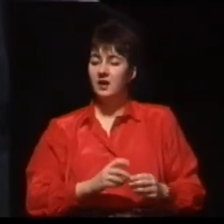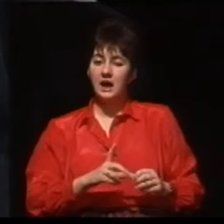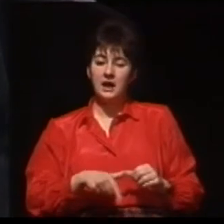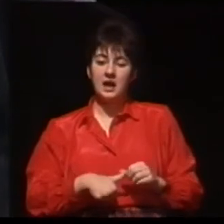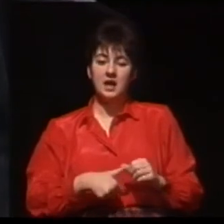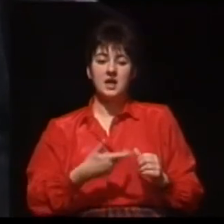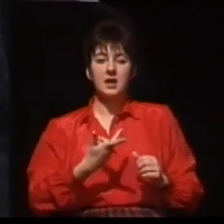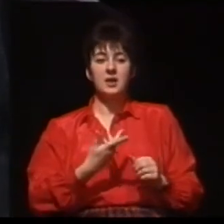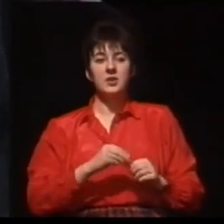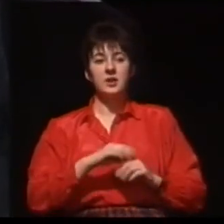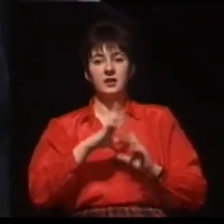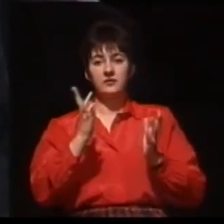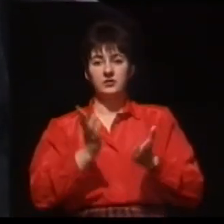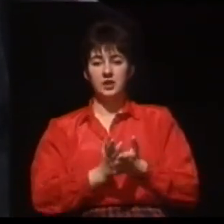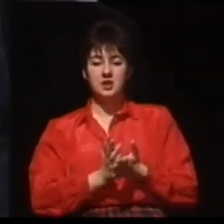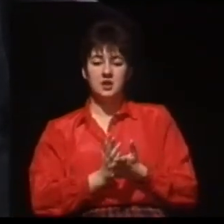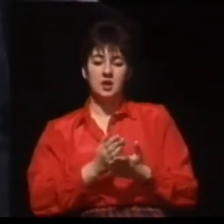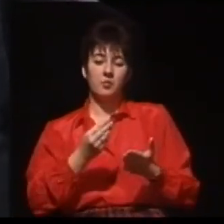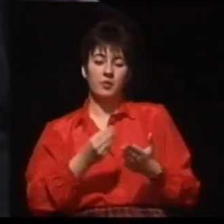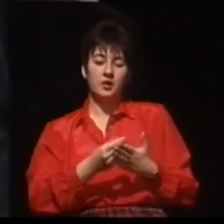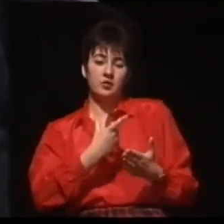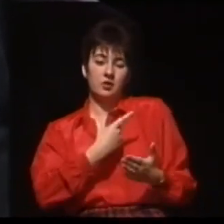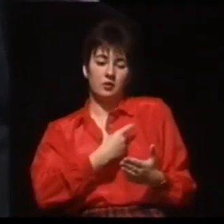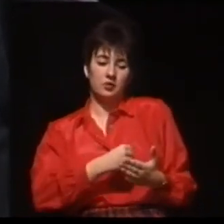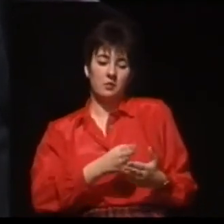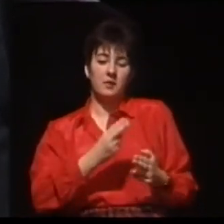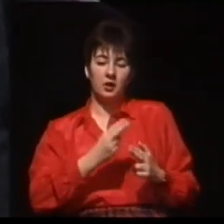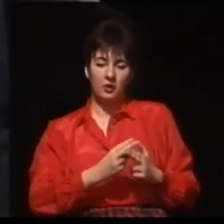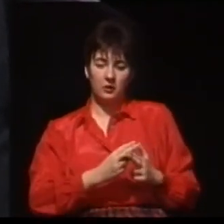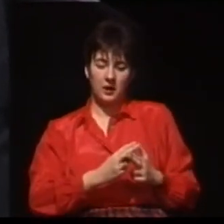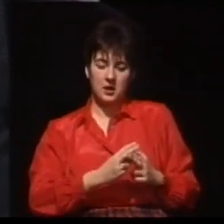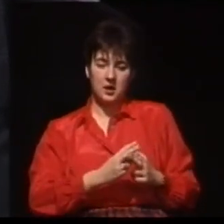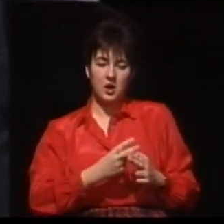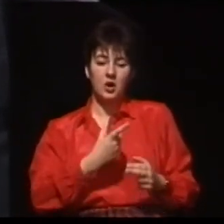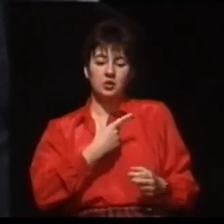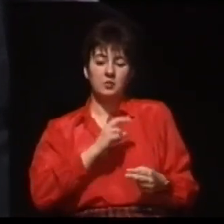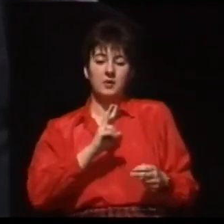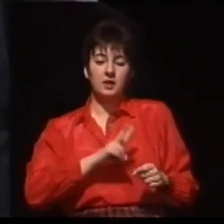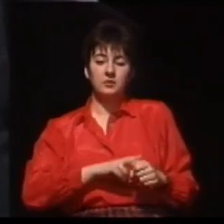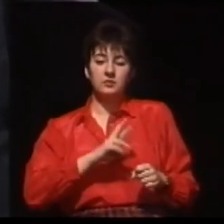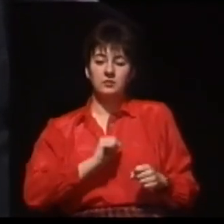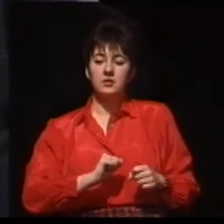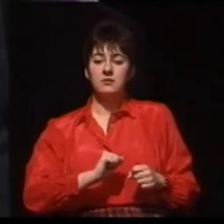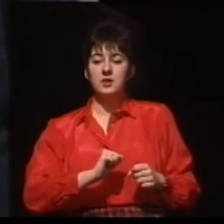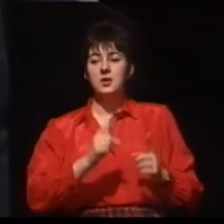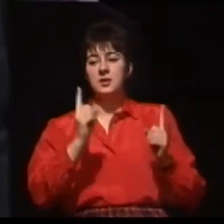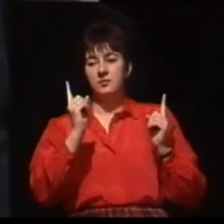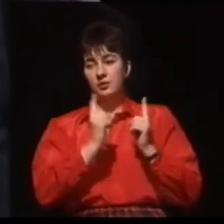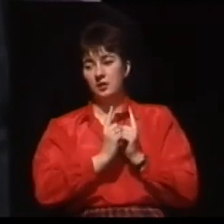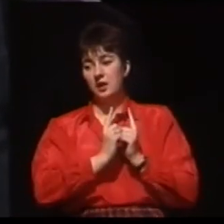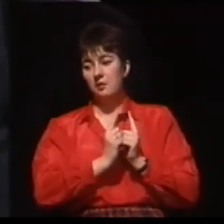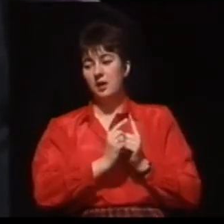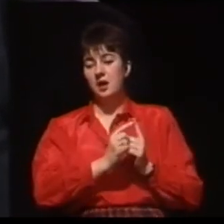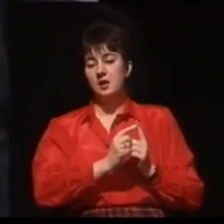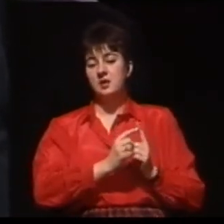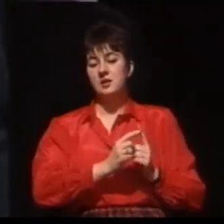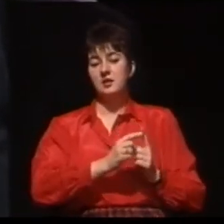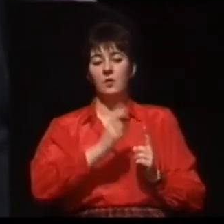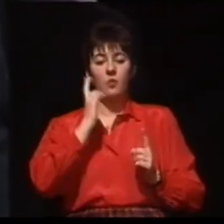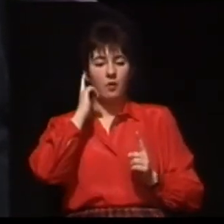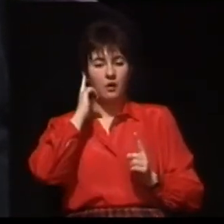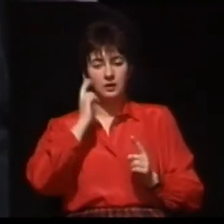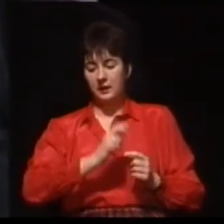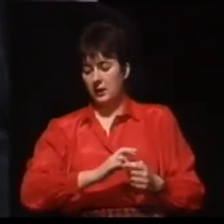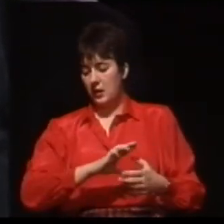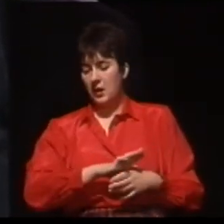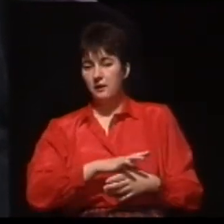zainteresowana, osoba, którą dotknęło nieszczęście, jakim jest głęboki niedosłuch czy całkowita głuchota. W naszych warunkach